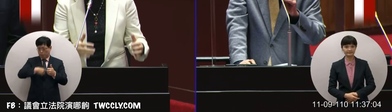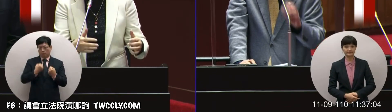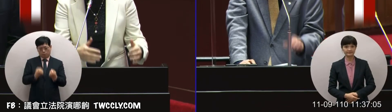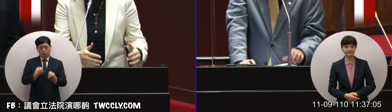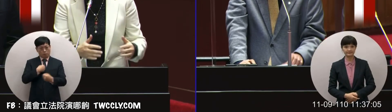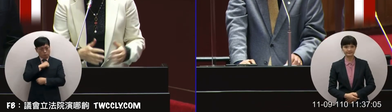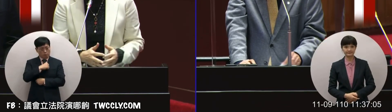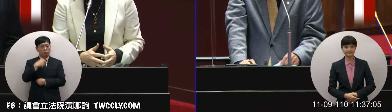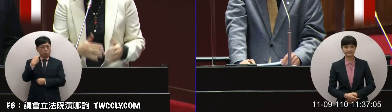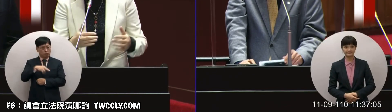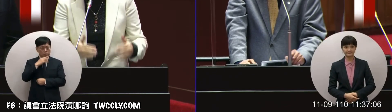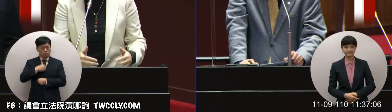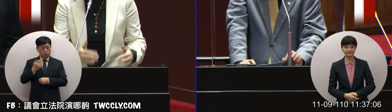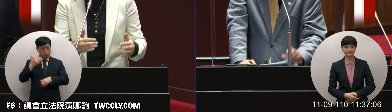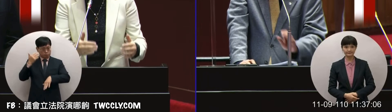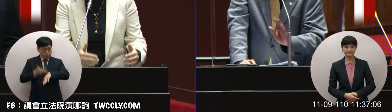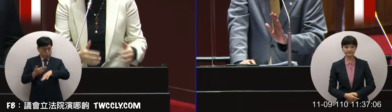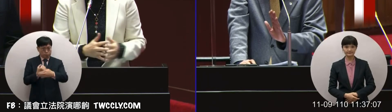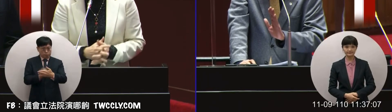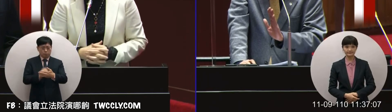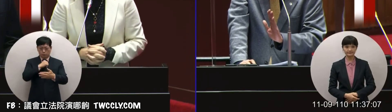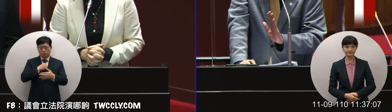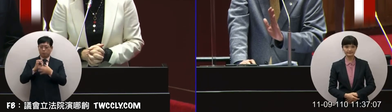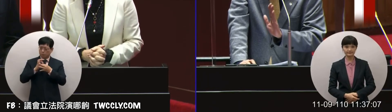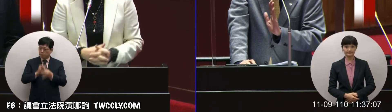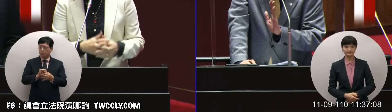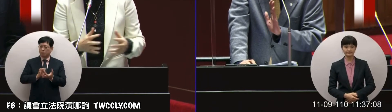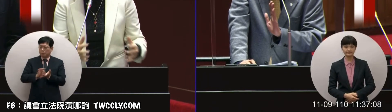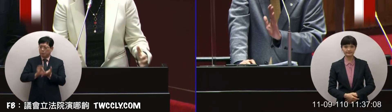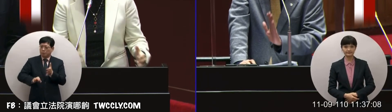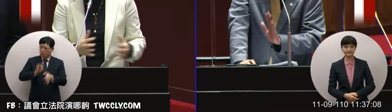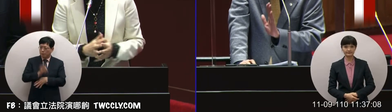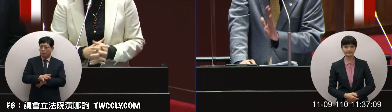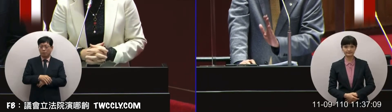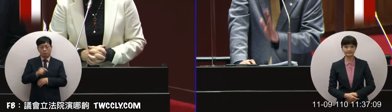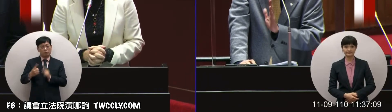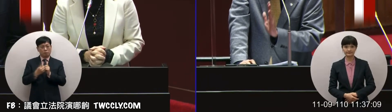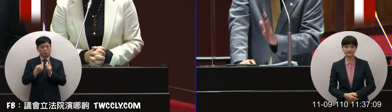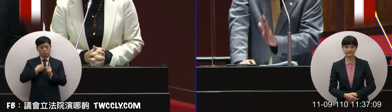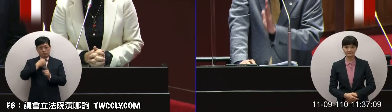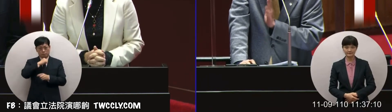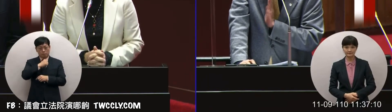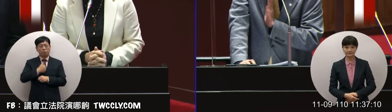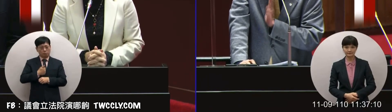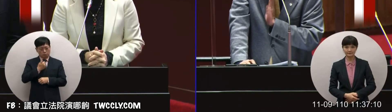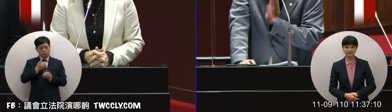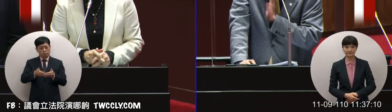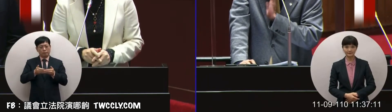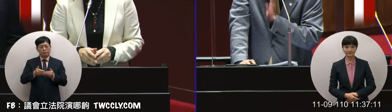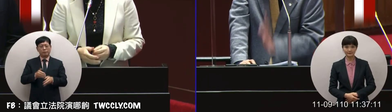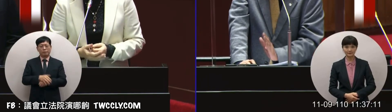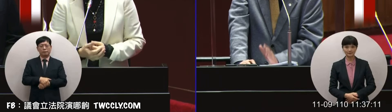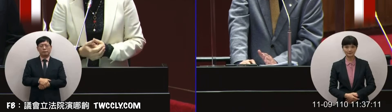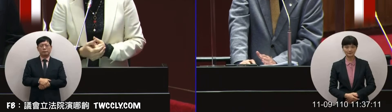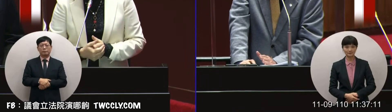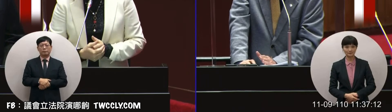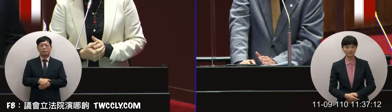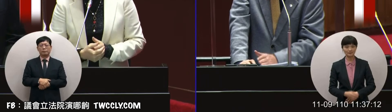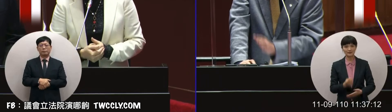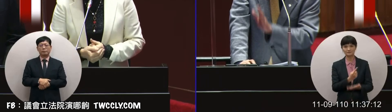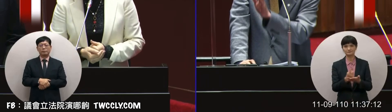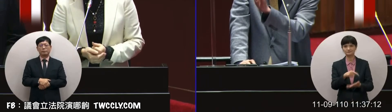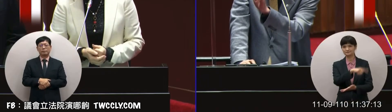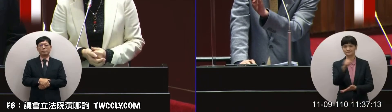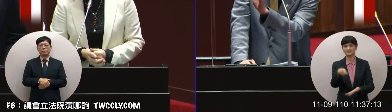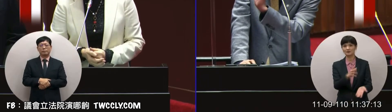台灣甚至高階製造都在台灣持續的投資那這個對台灣來說是非常重要的我們所有都這麼講